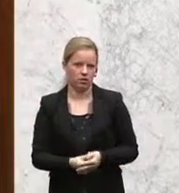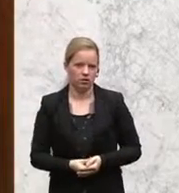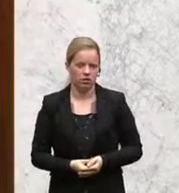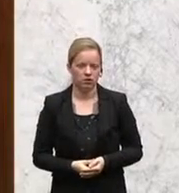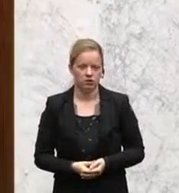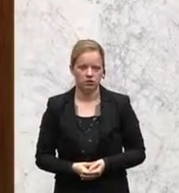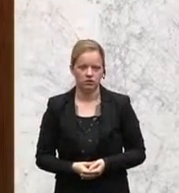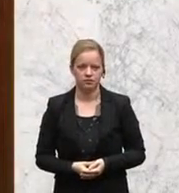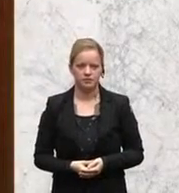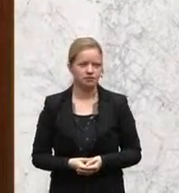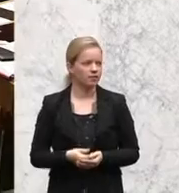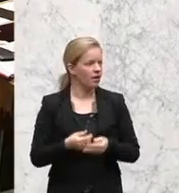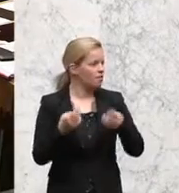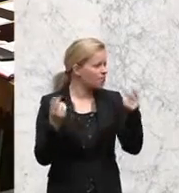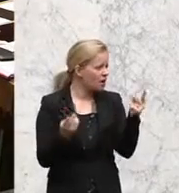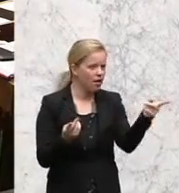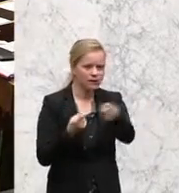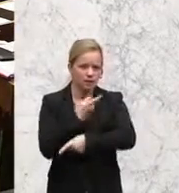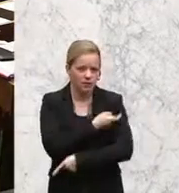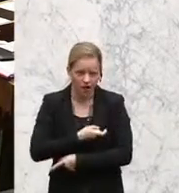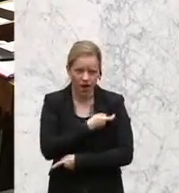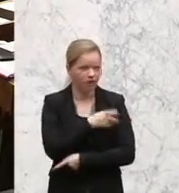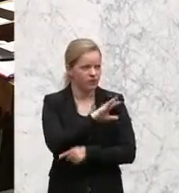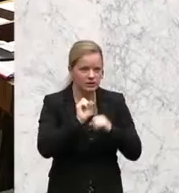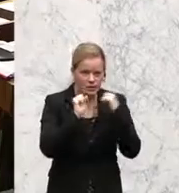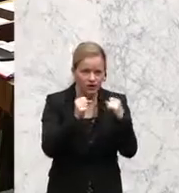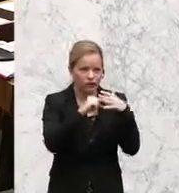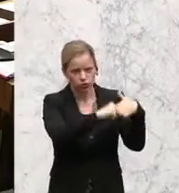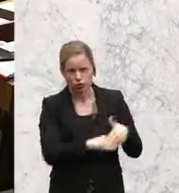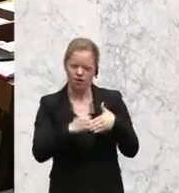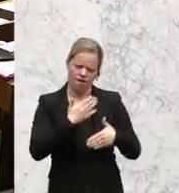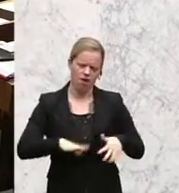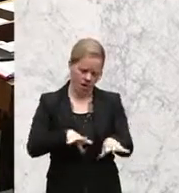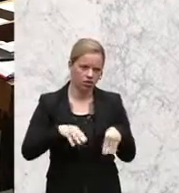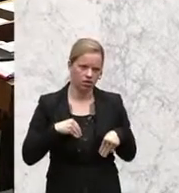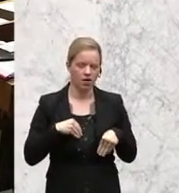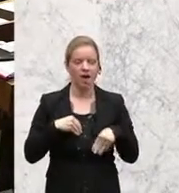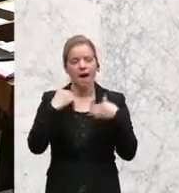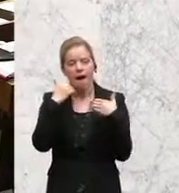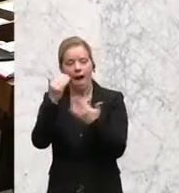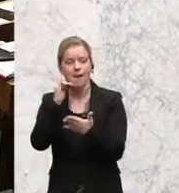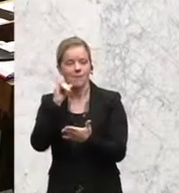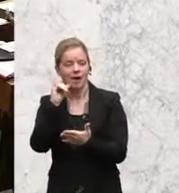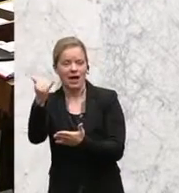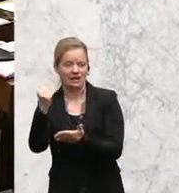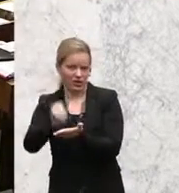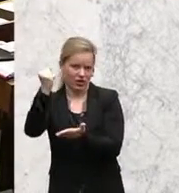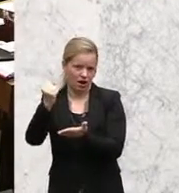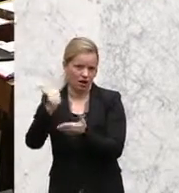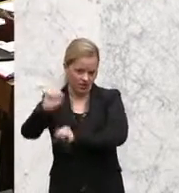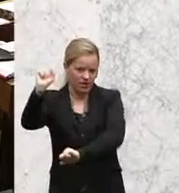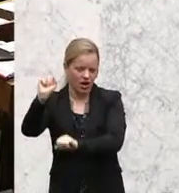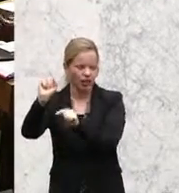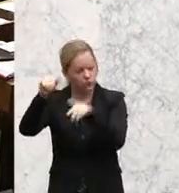jede Initiative aus jeder Fraktion, jeder Partei entgegen, die uns dabei hilft, die Heimreisezertifikate zu bekommen. Sie sind herzlichst